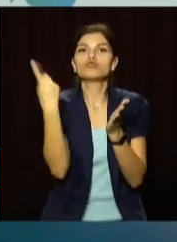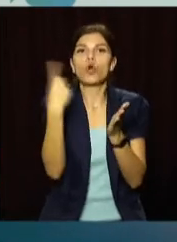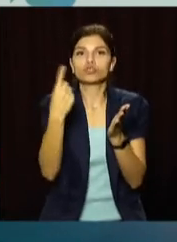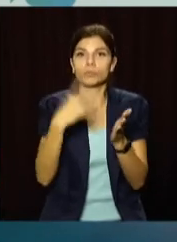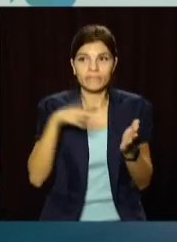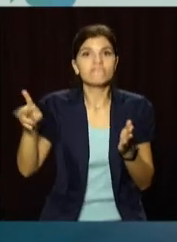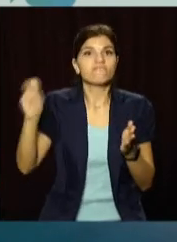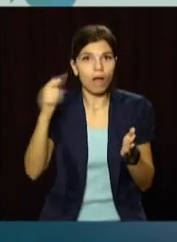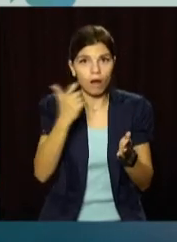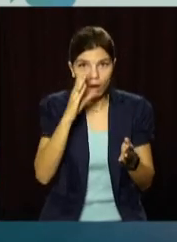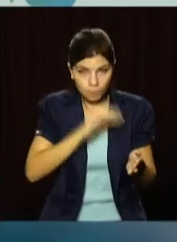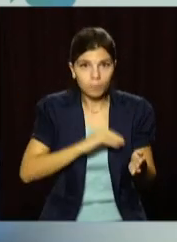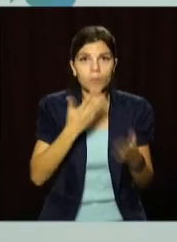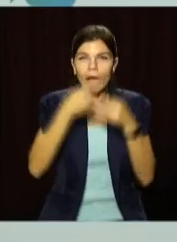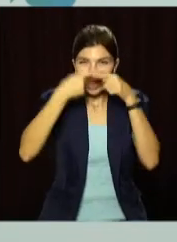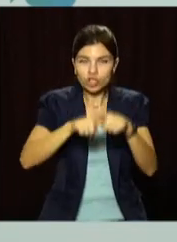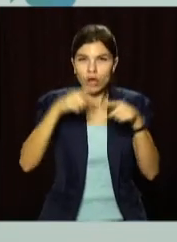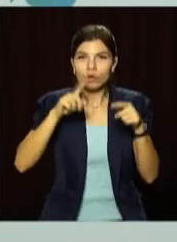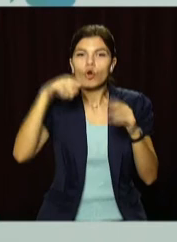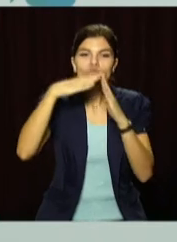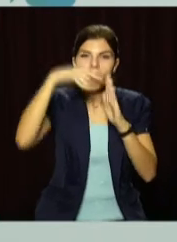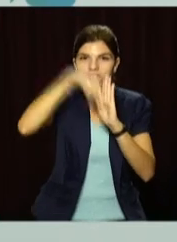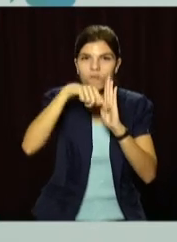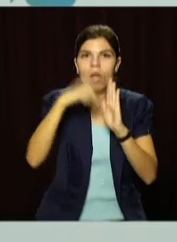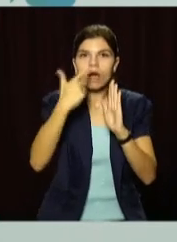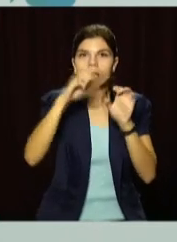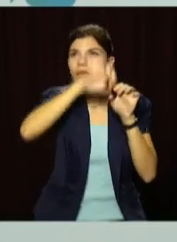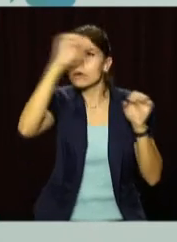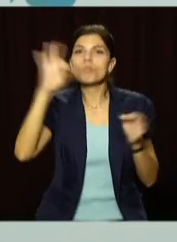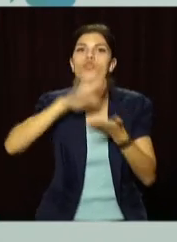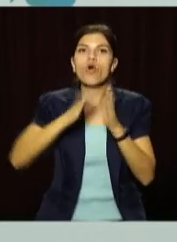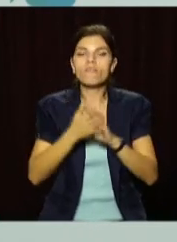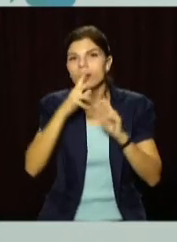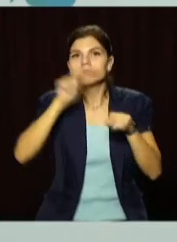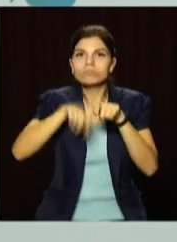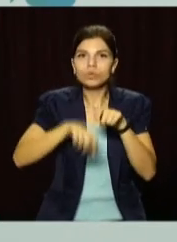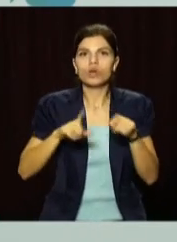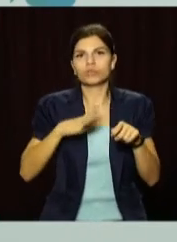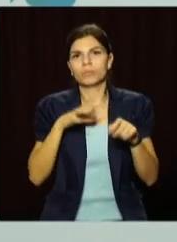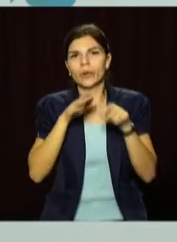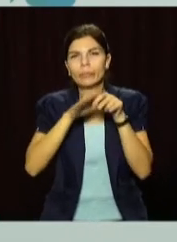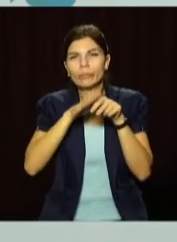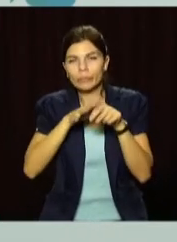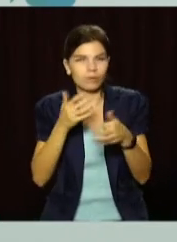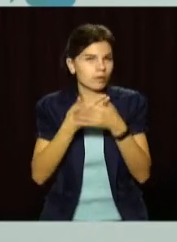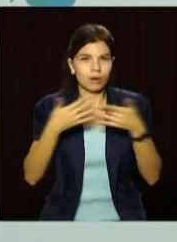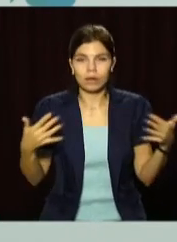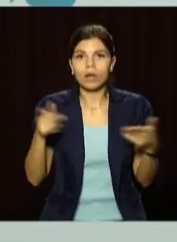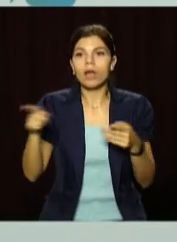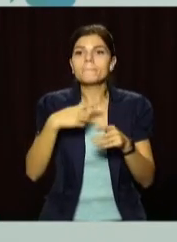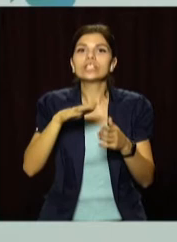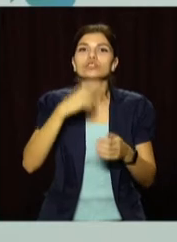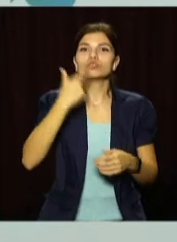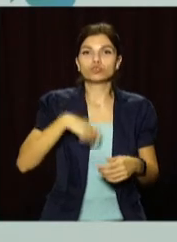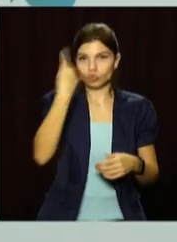щотчиків. Це виповнення технічного обслужування внутрідомових систем газоснабження по договорам, які заключаються на сьогоднішній день між